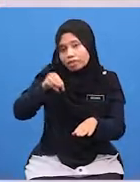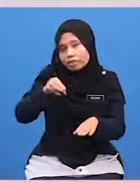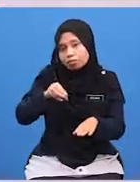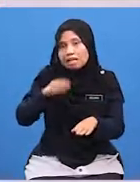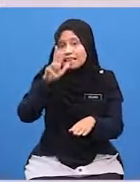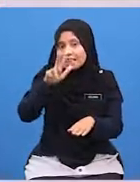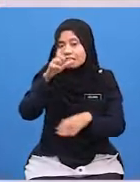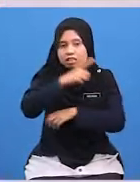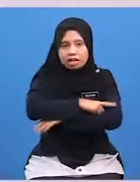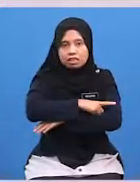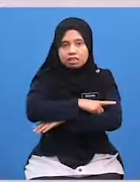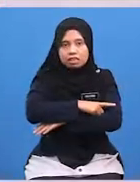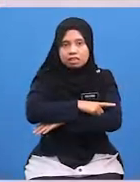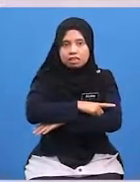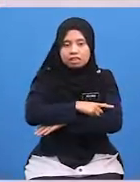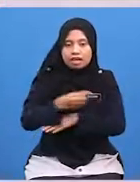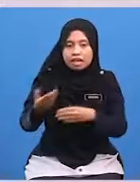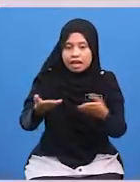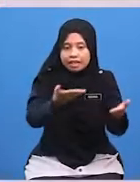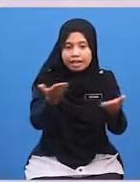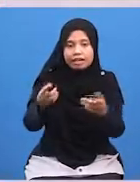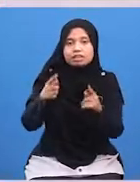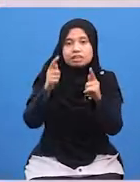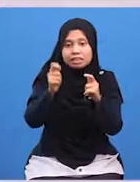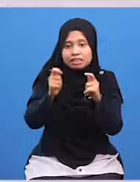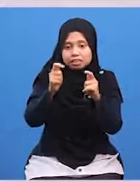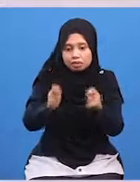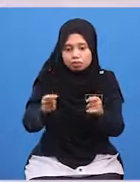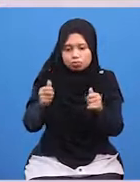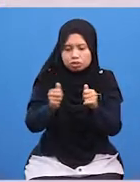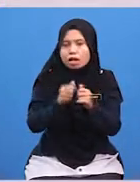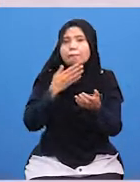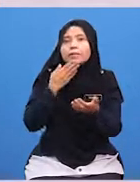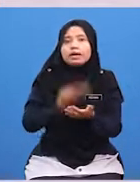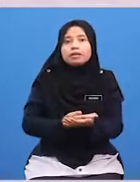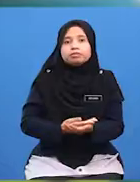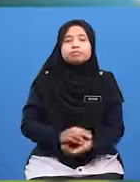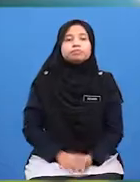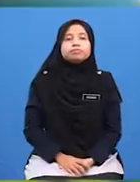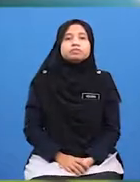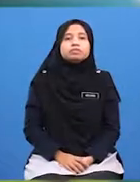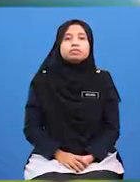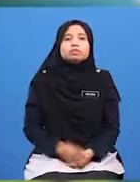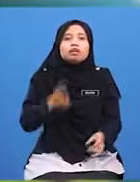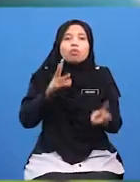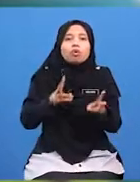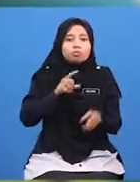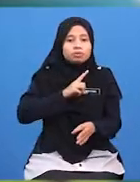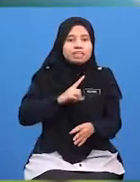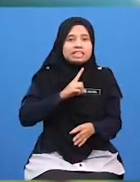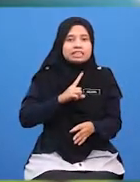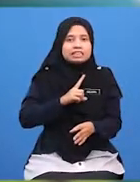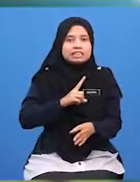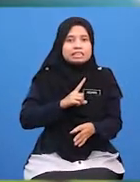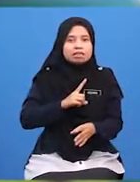tiga hari Melayan tetamu dengan istimewa Walaupun Islam begitu